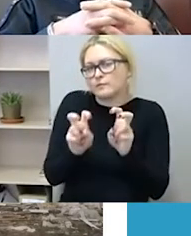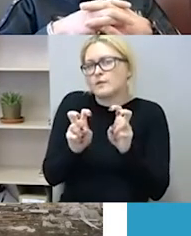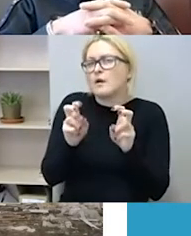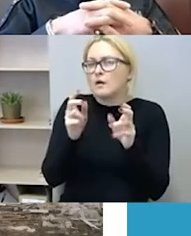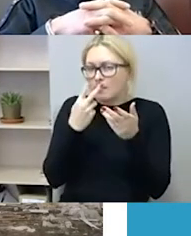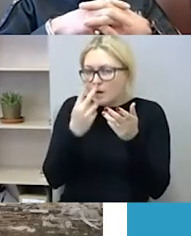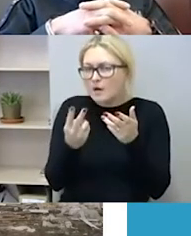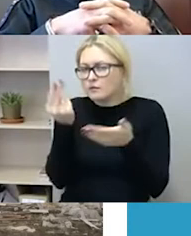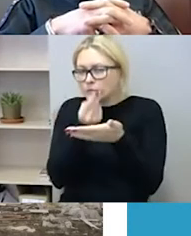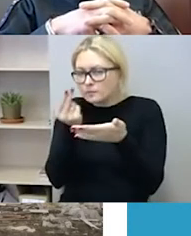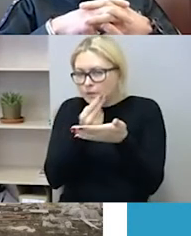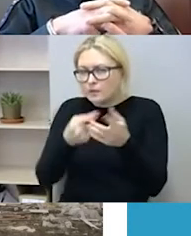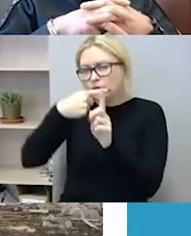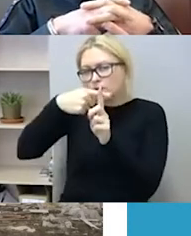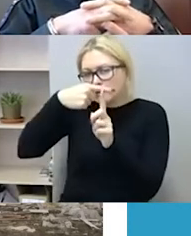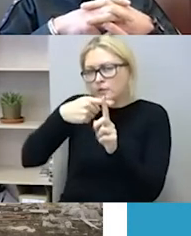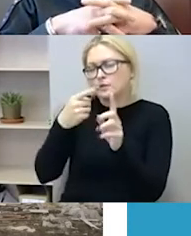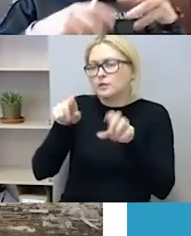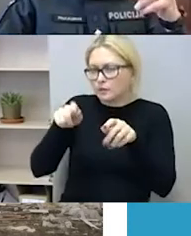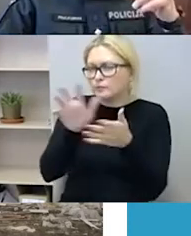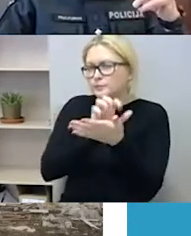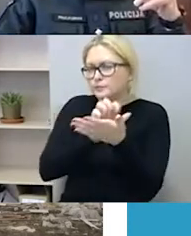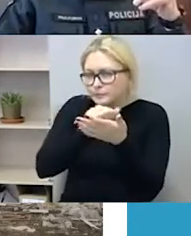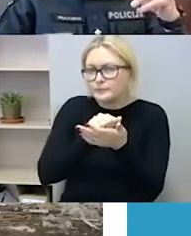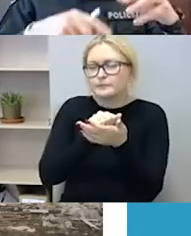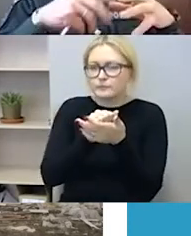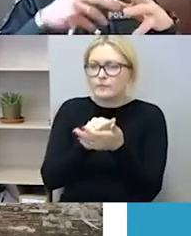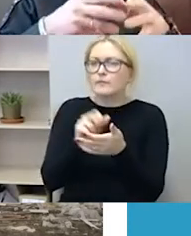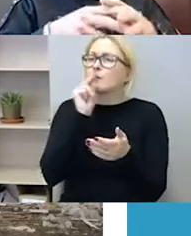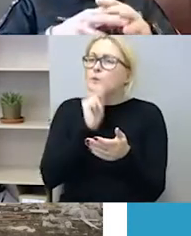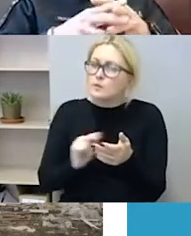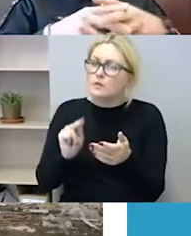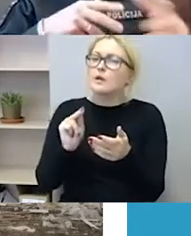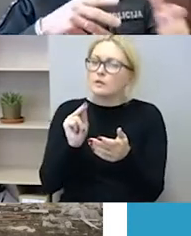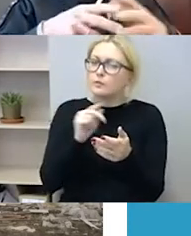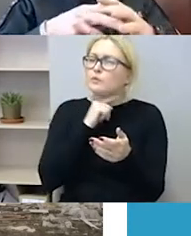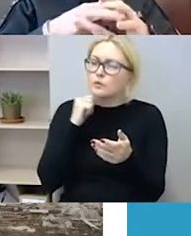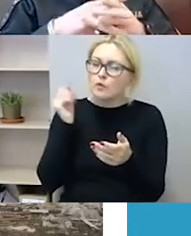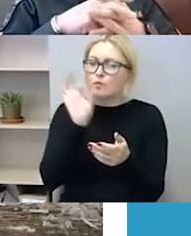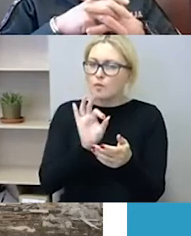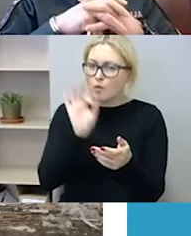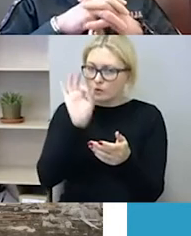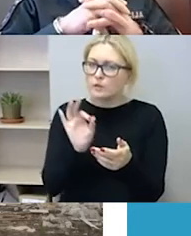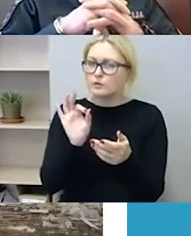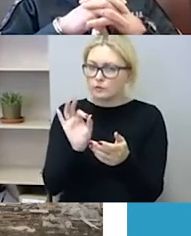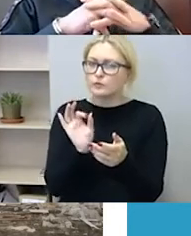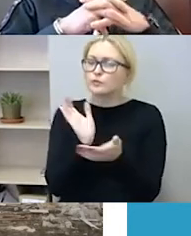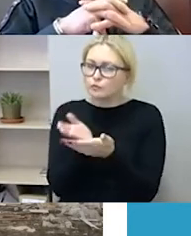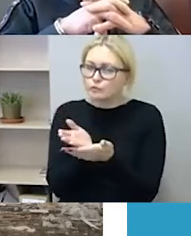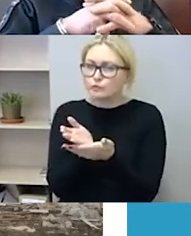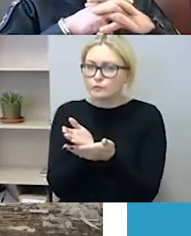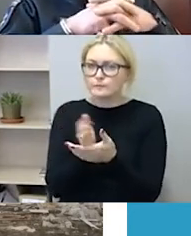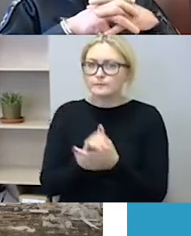tikrai nemažą dalį visų nusikaltamų vaikų, kurias yra būtent priskiriamas prie neapikantos nusikaltimų.